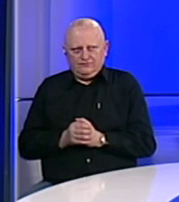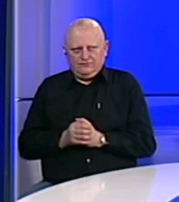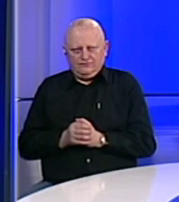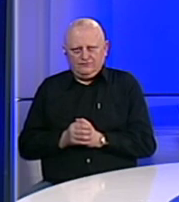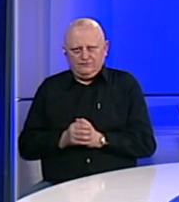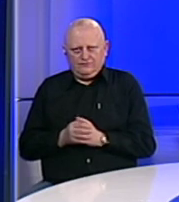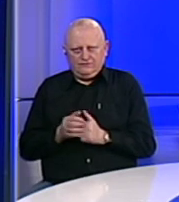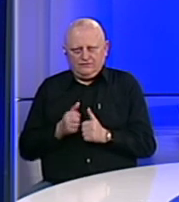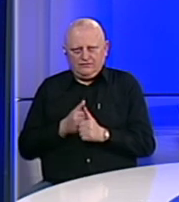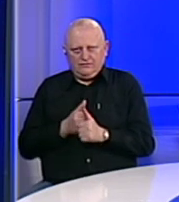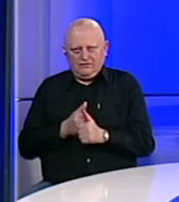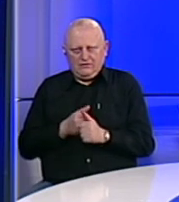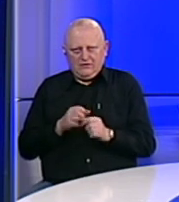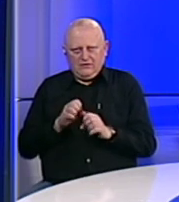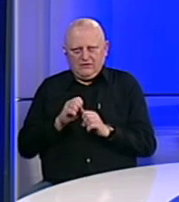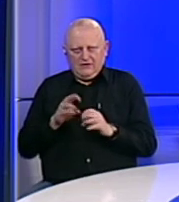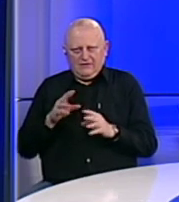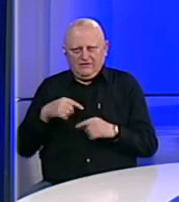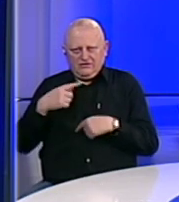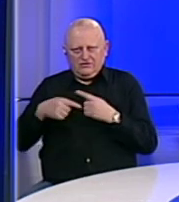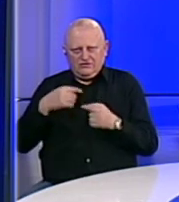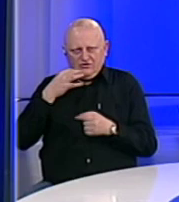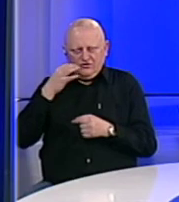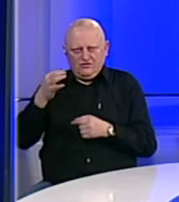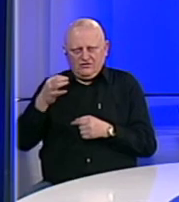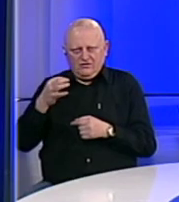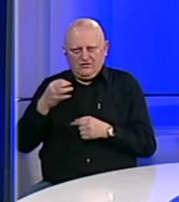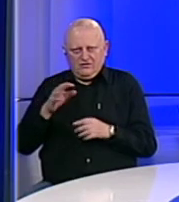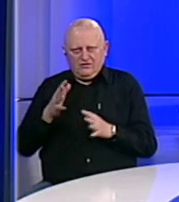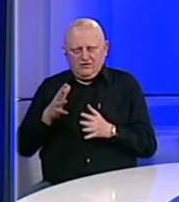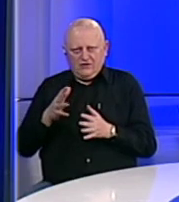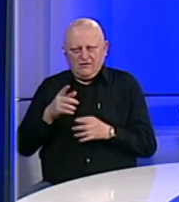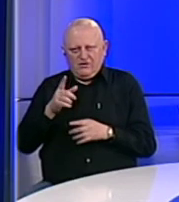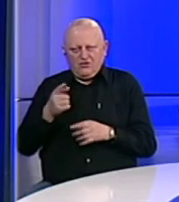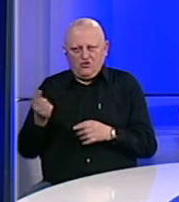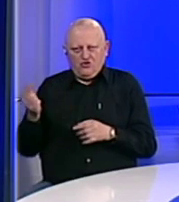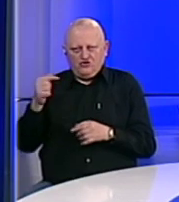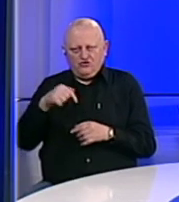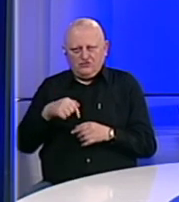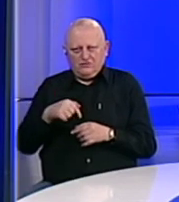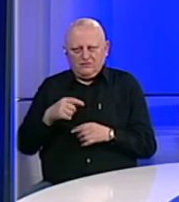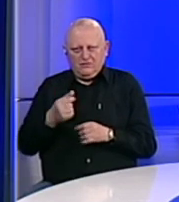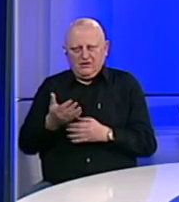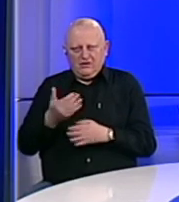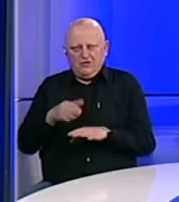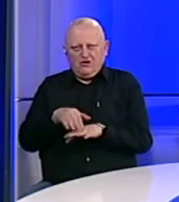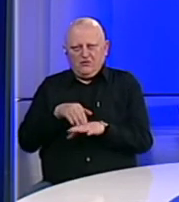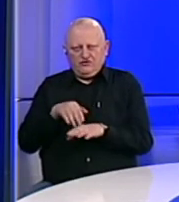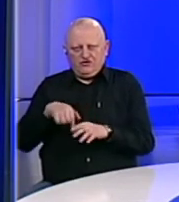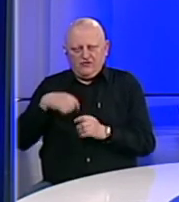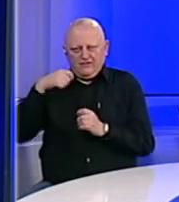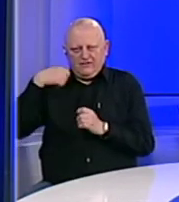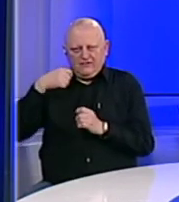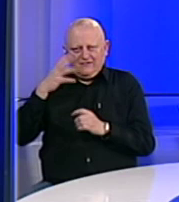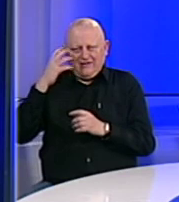Pratili smo virsti tokom dana. Evo nekih koje su pristigle neposredno prije početka ove